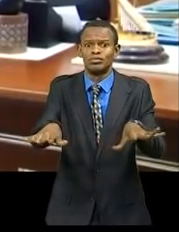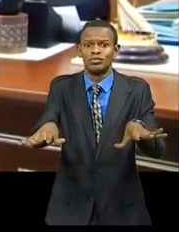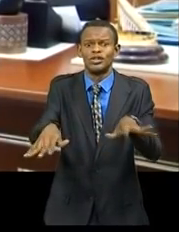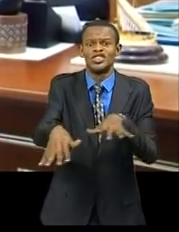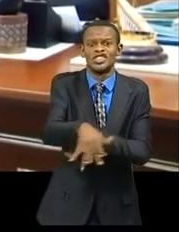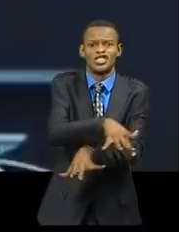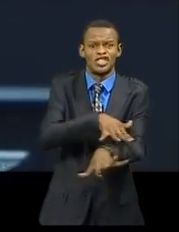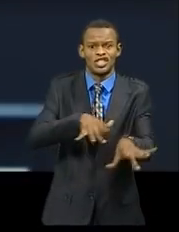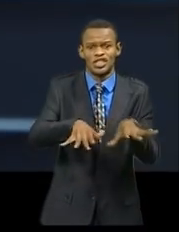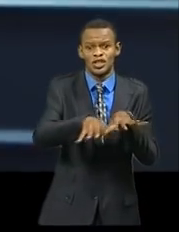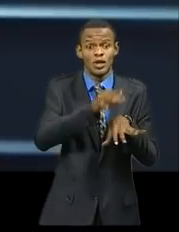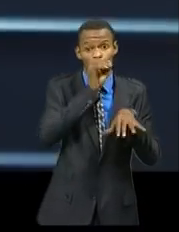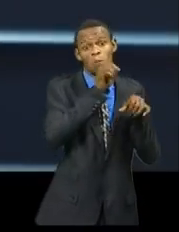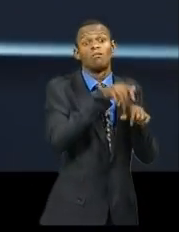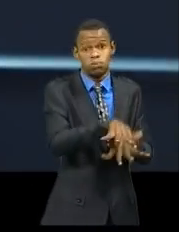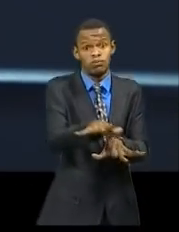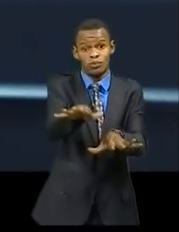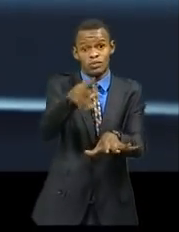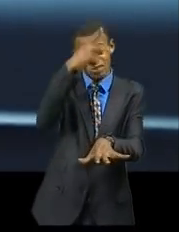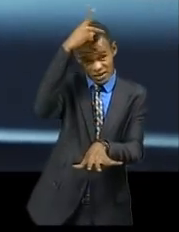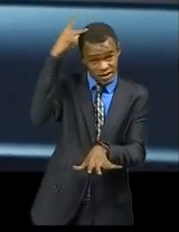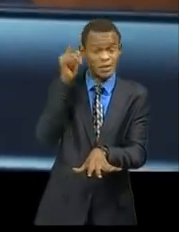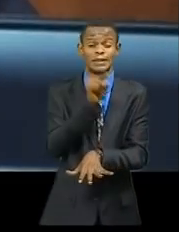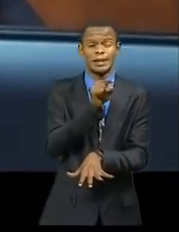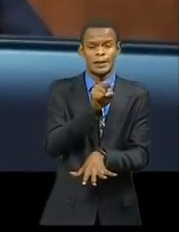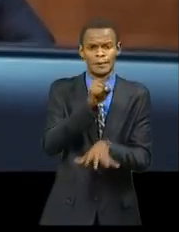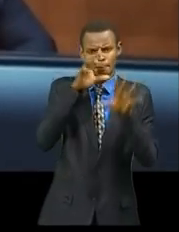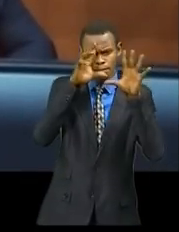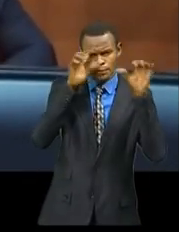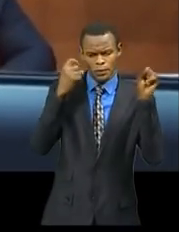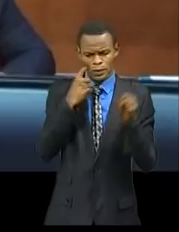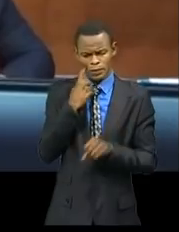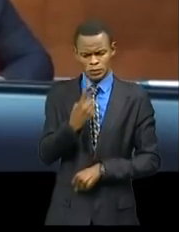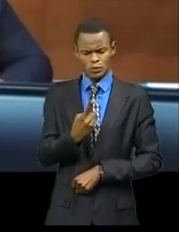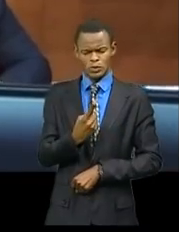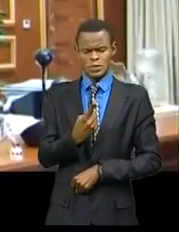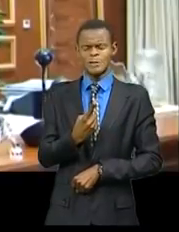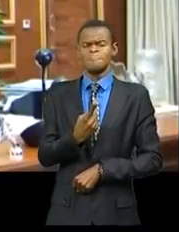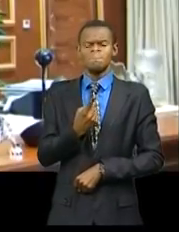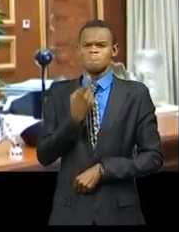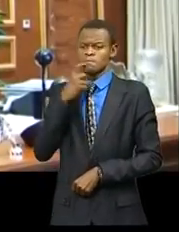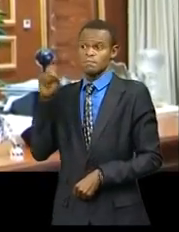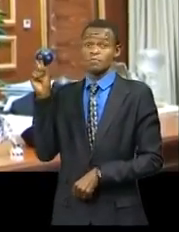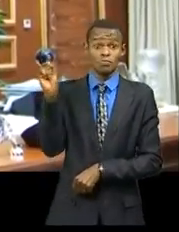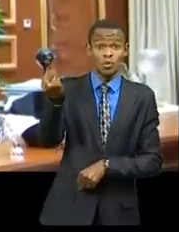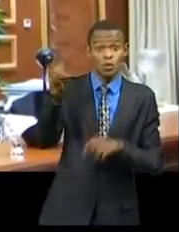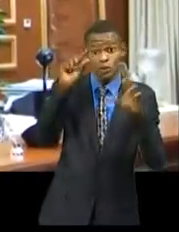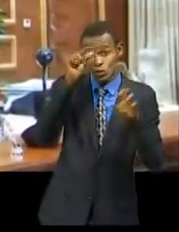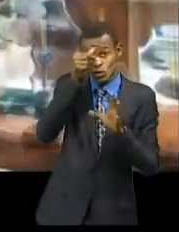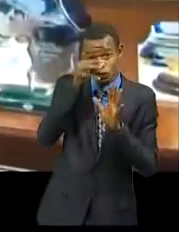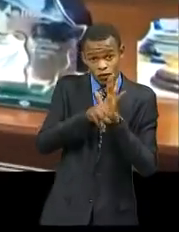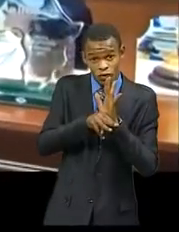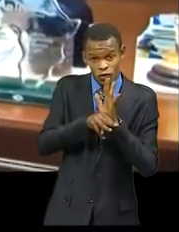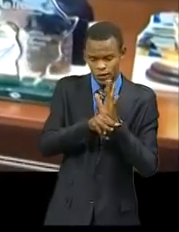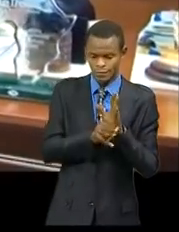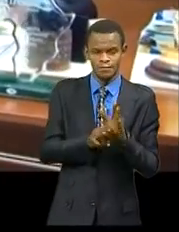Président de la République a demandé au gouvernement de prendre en urgence les mesures idoines pour assurer la protection